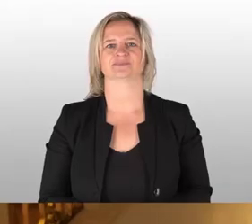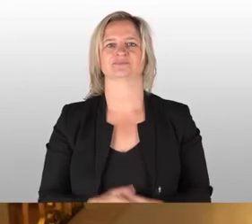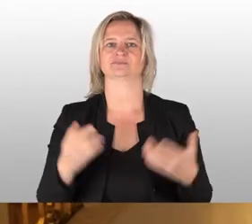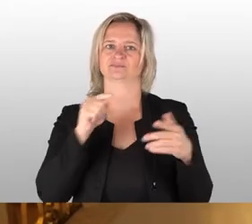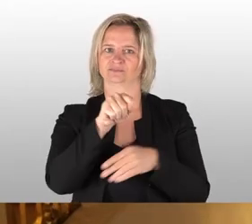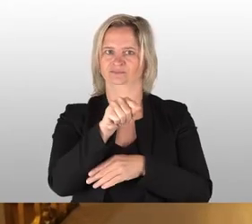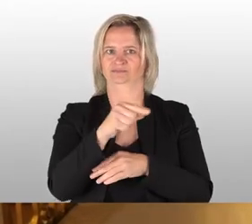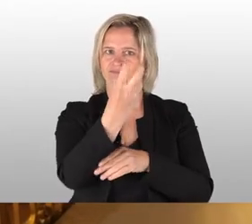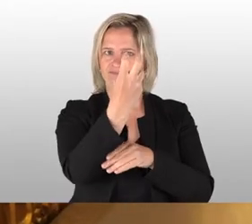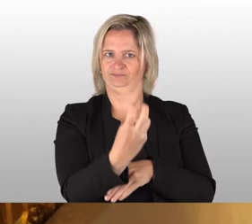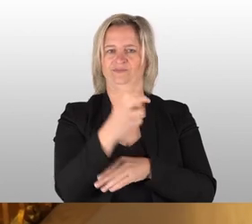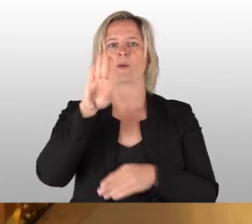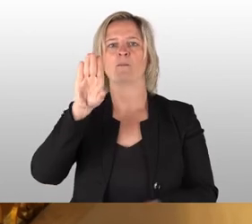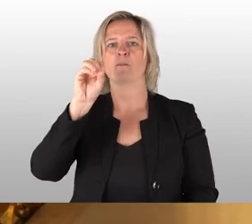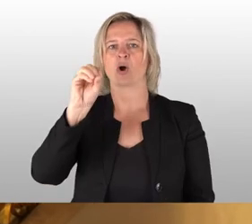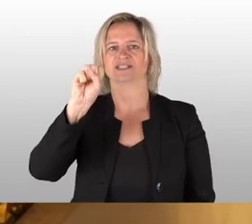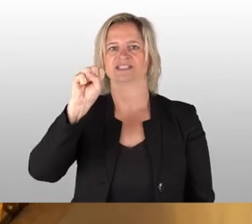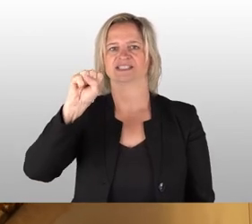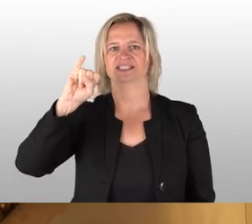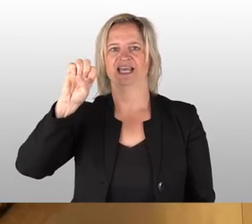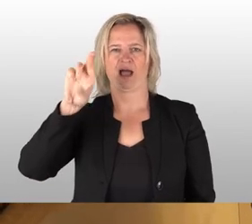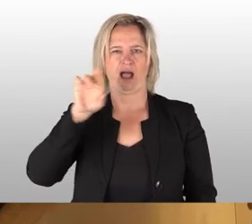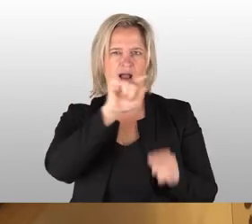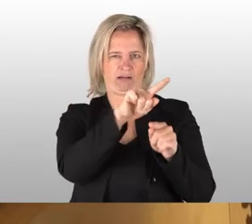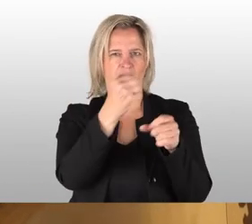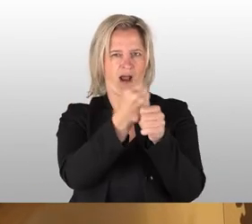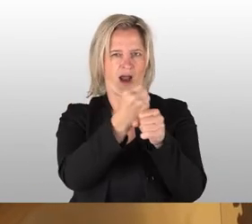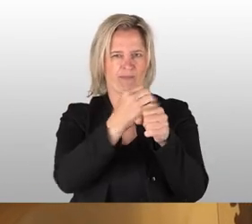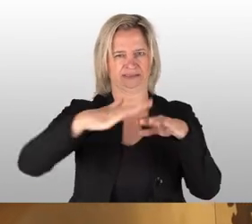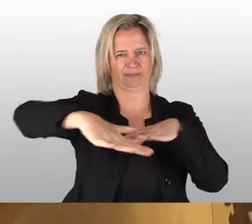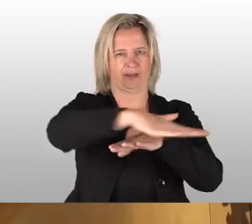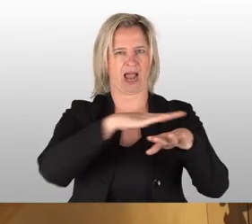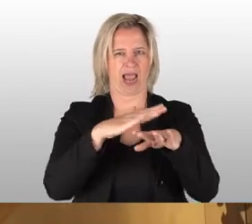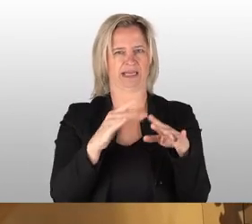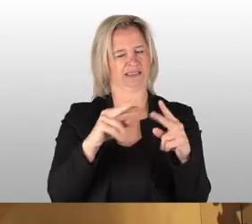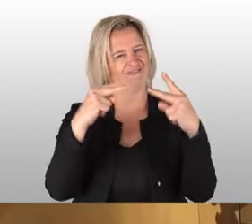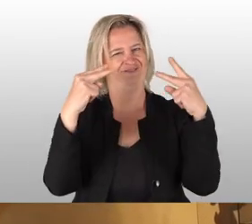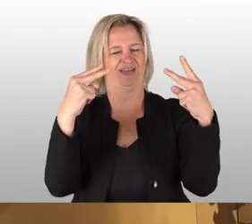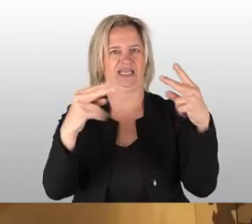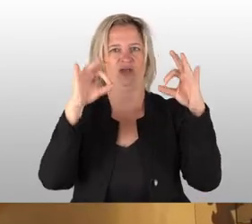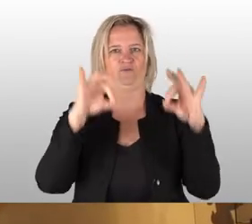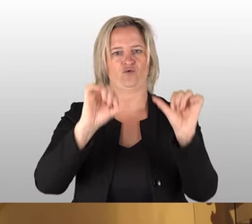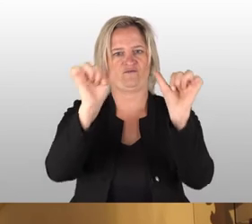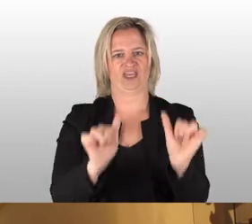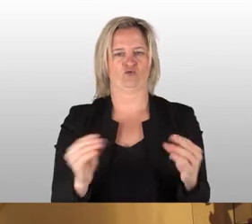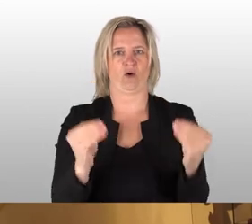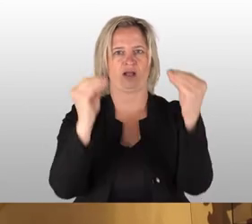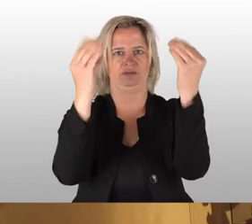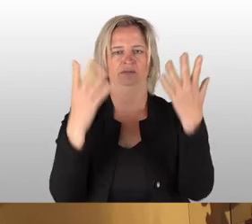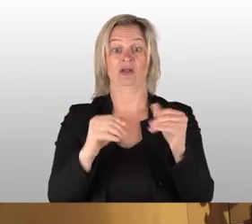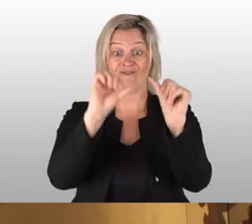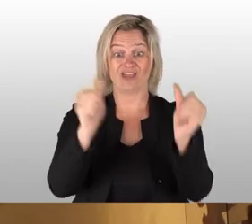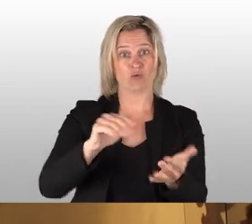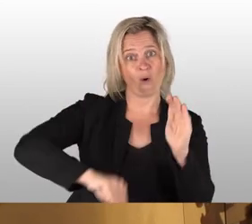Der Arbeitsplatz des Bosieres ist ein wichtiger Arbeitsbereich bei der Figurenherstellung. Figuren